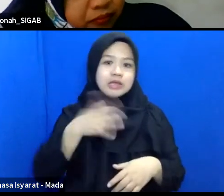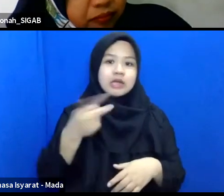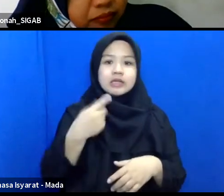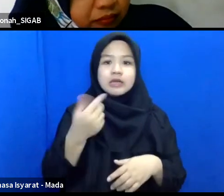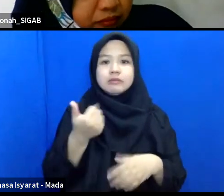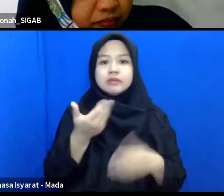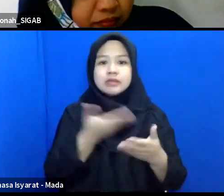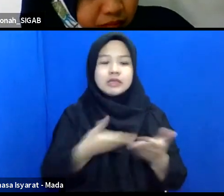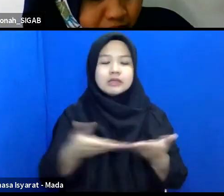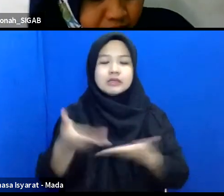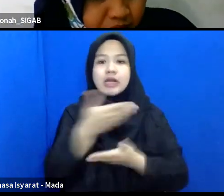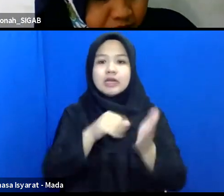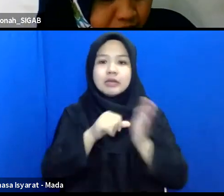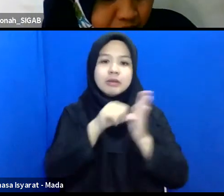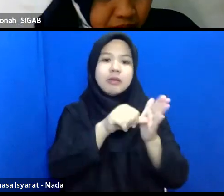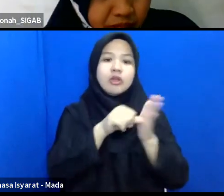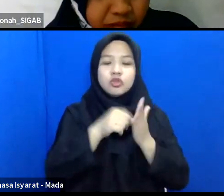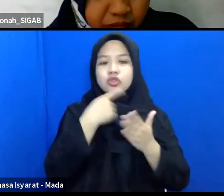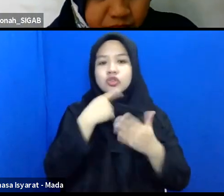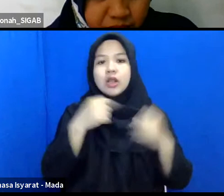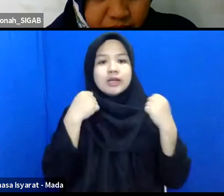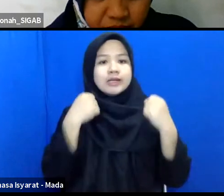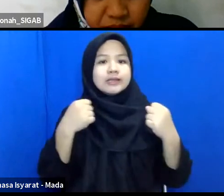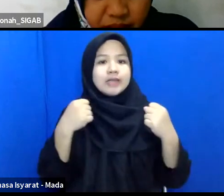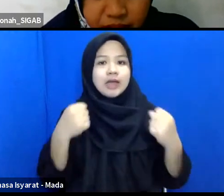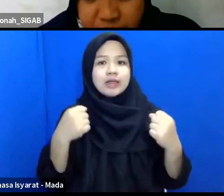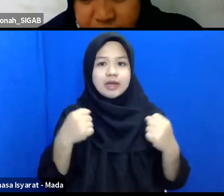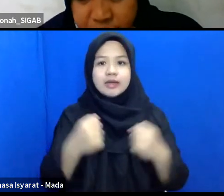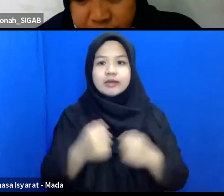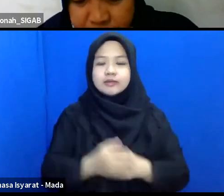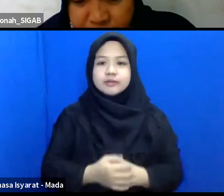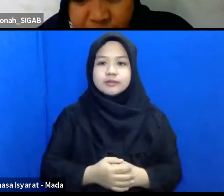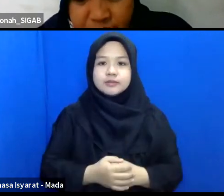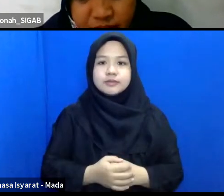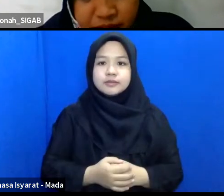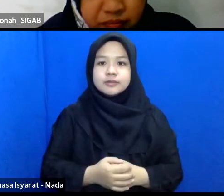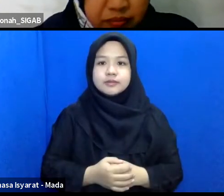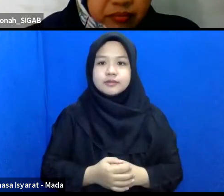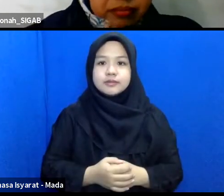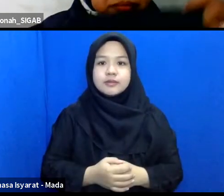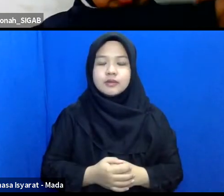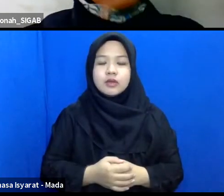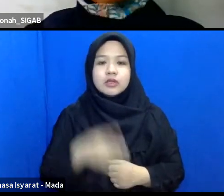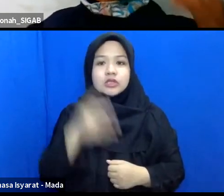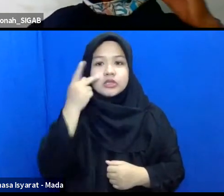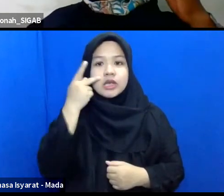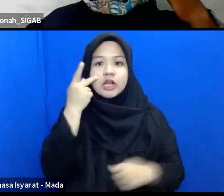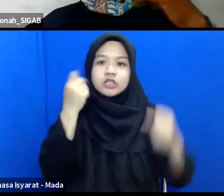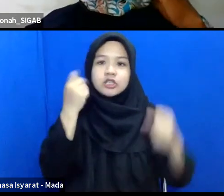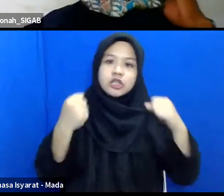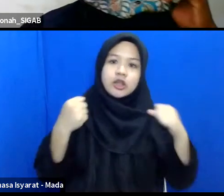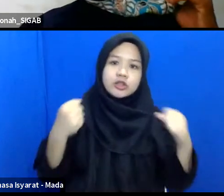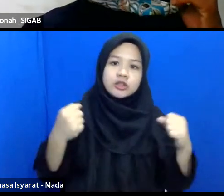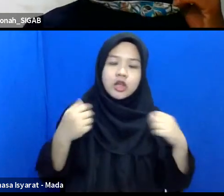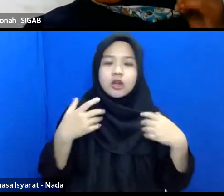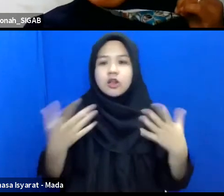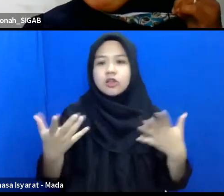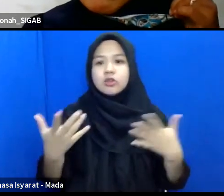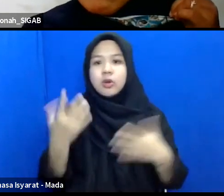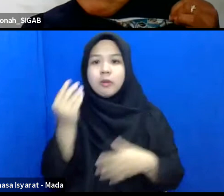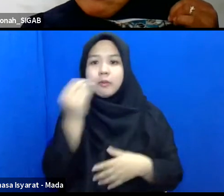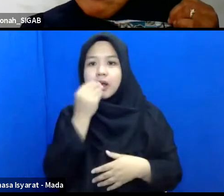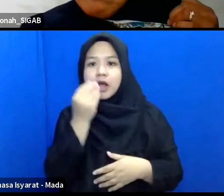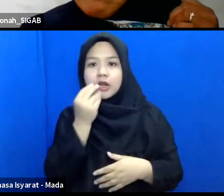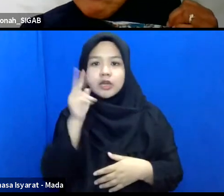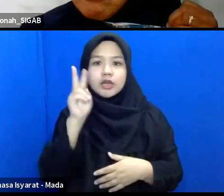membantu mengenai kesehatan yaitu jaga kesehatan atau apa makanan yang